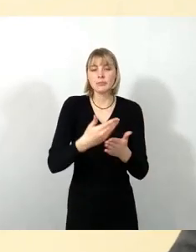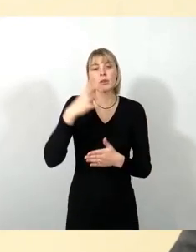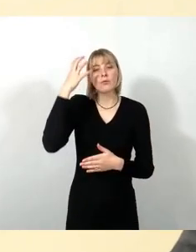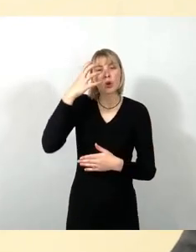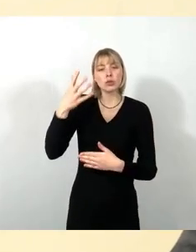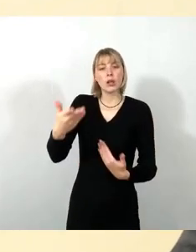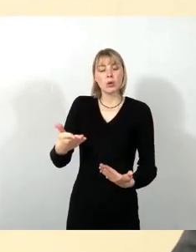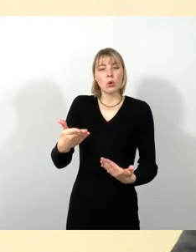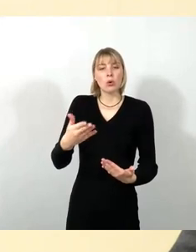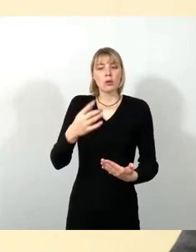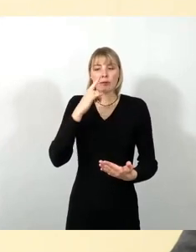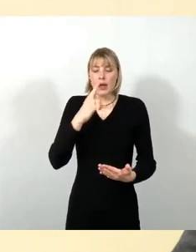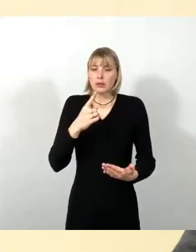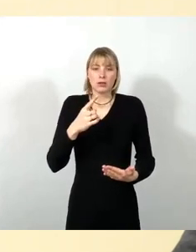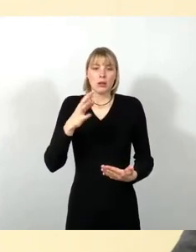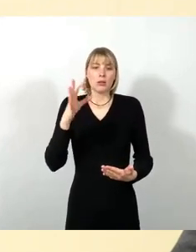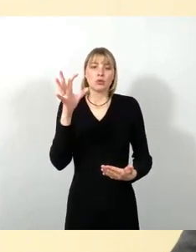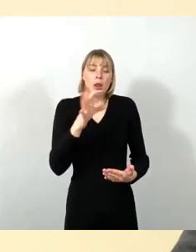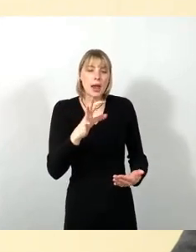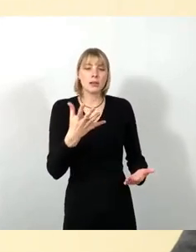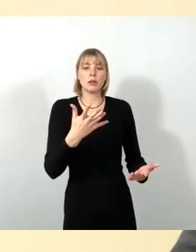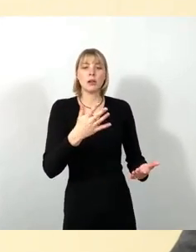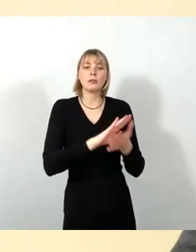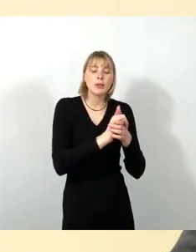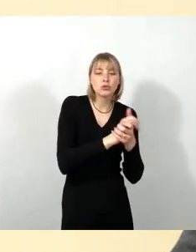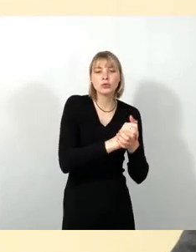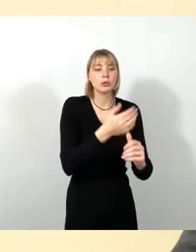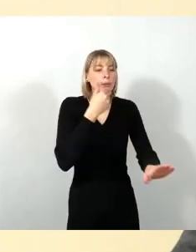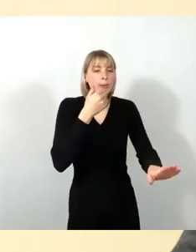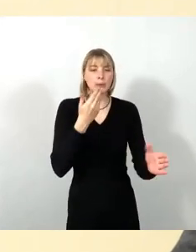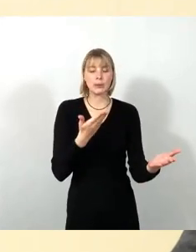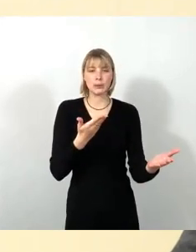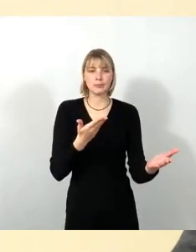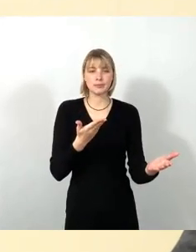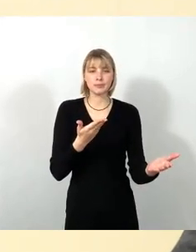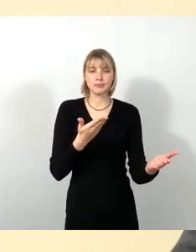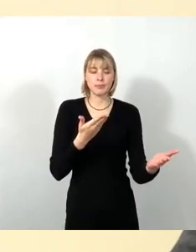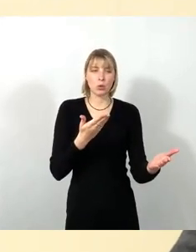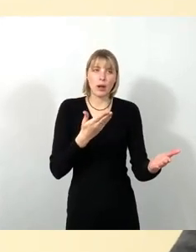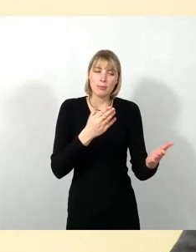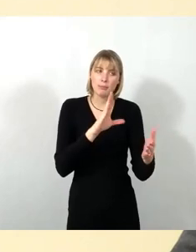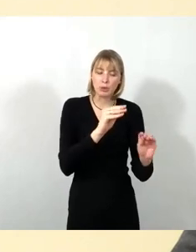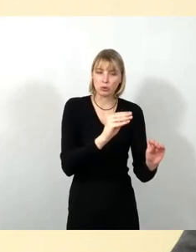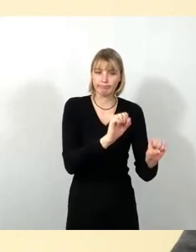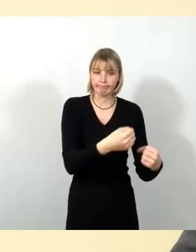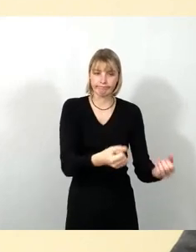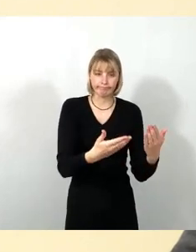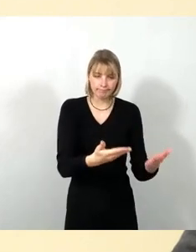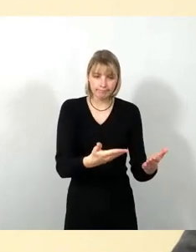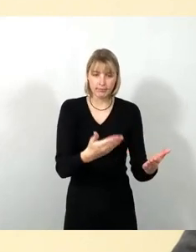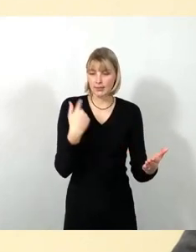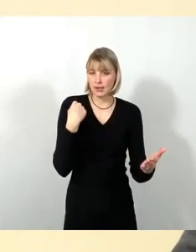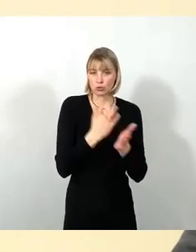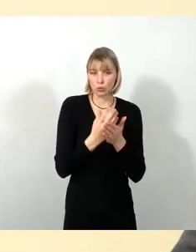Sanitäranlagen hat, das ist ja auch beschrieben worden hier, ist es auch gar nicht so sinnfällig,